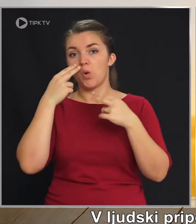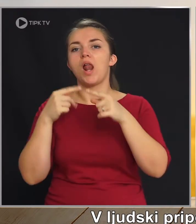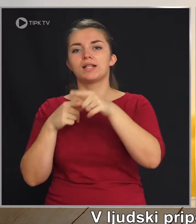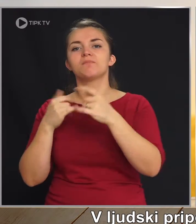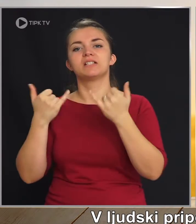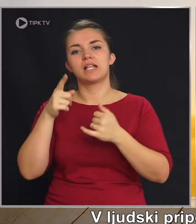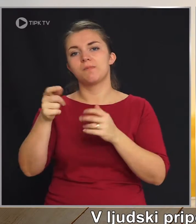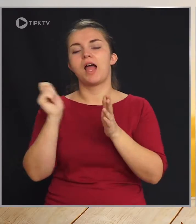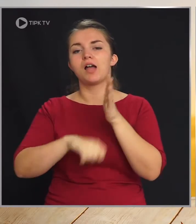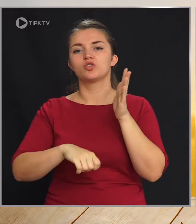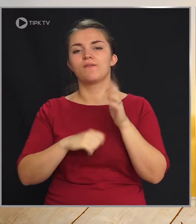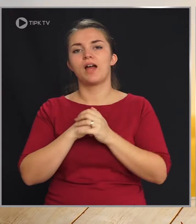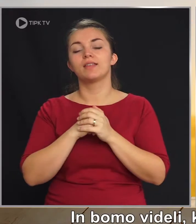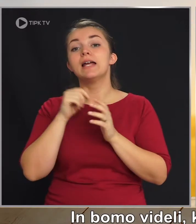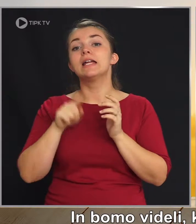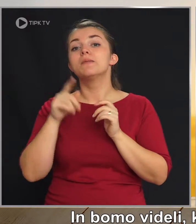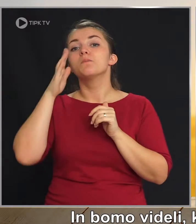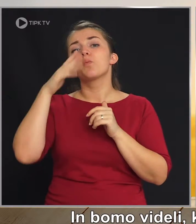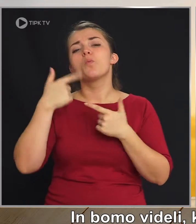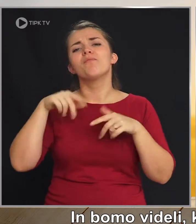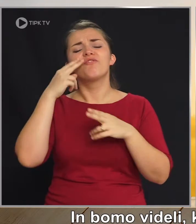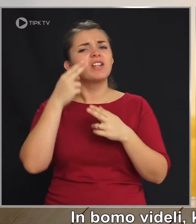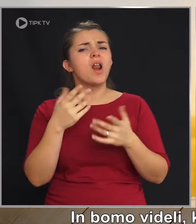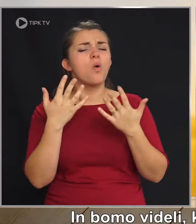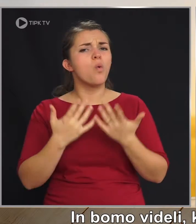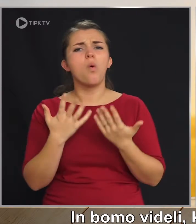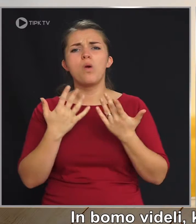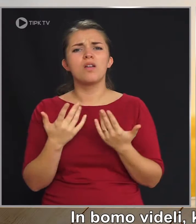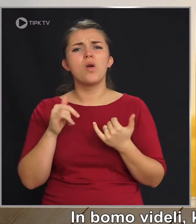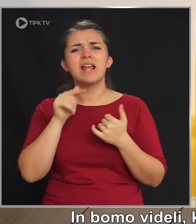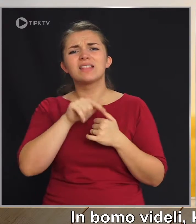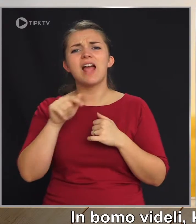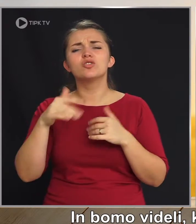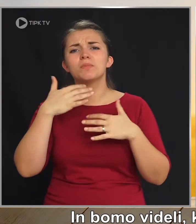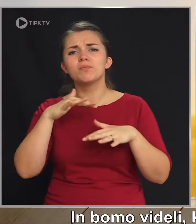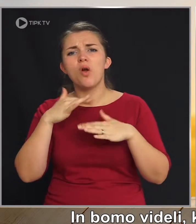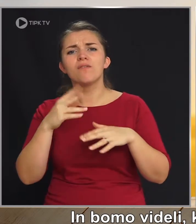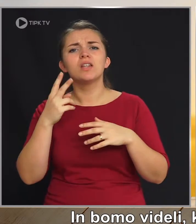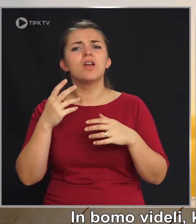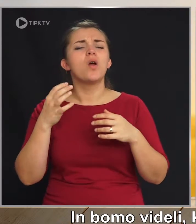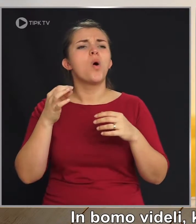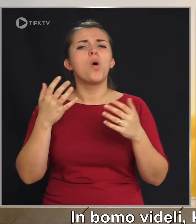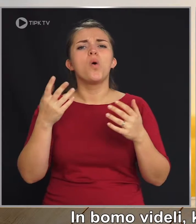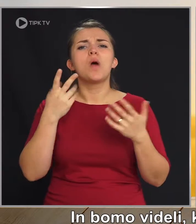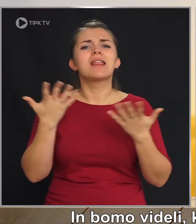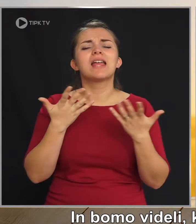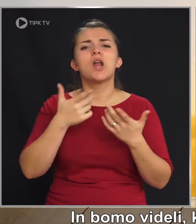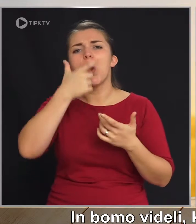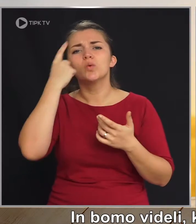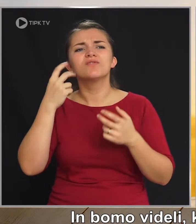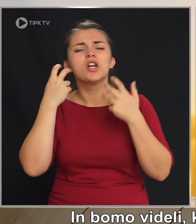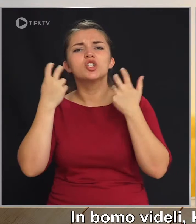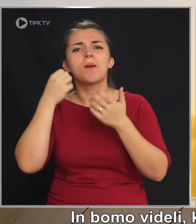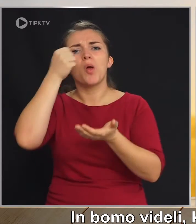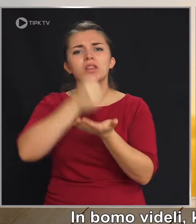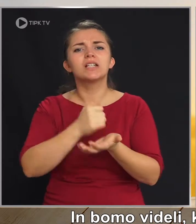ti, zdaj si pa kaznovan. In bomo videli, koliko je takih pripovedi, v kterih ljudstvo išče